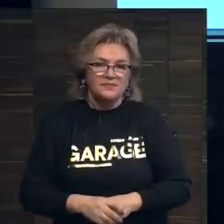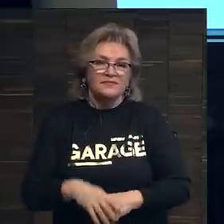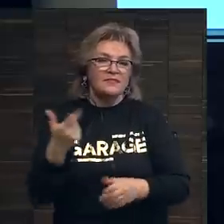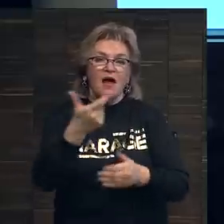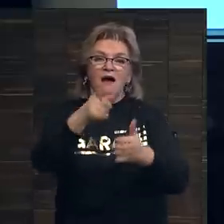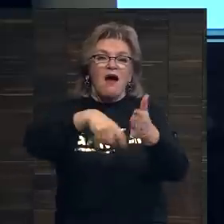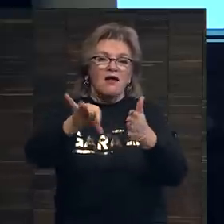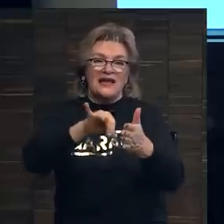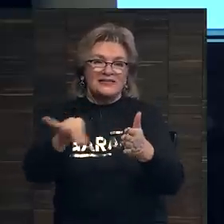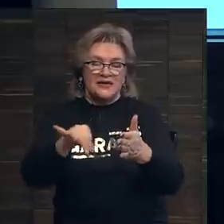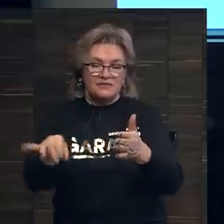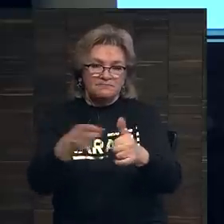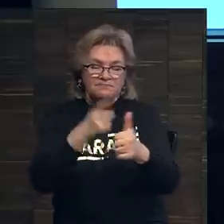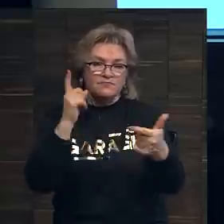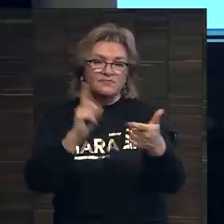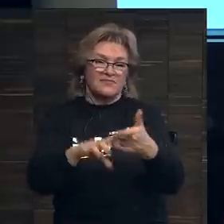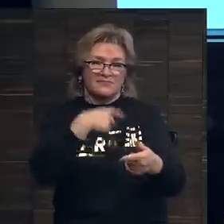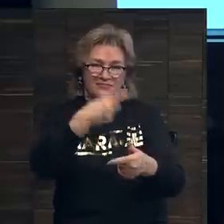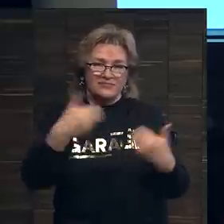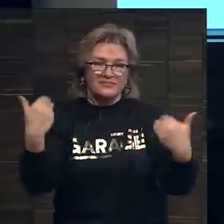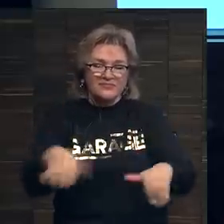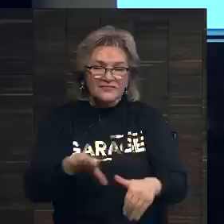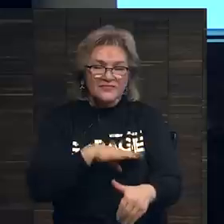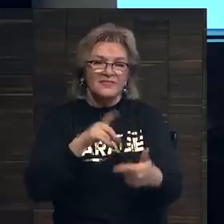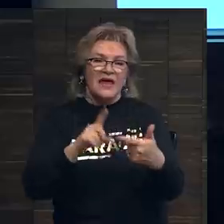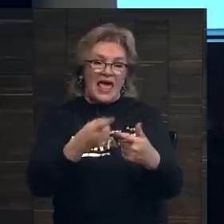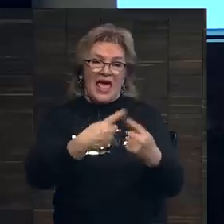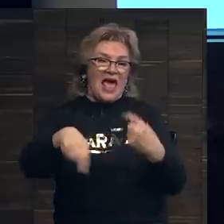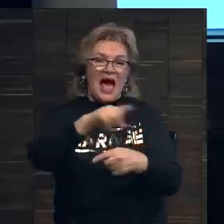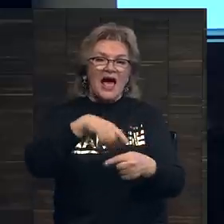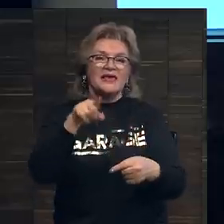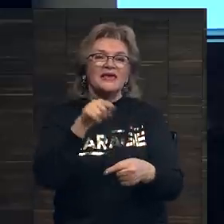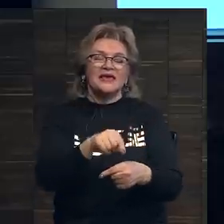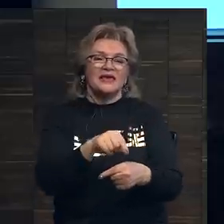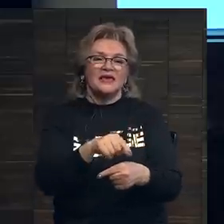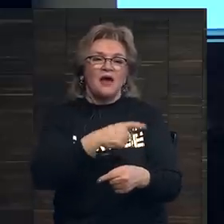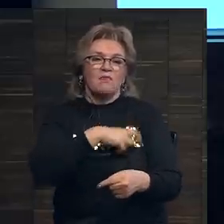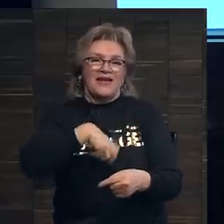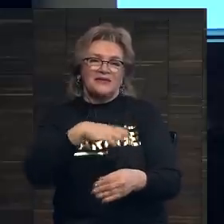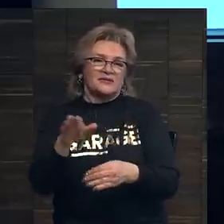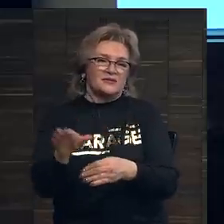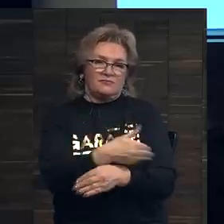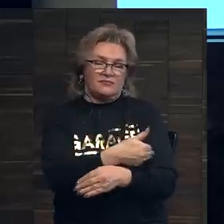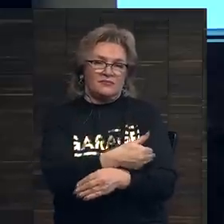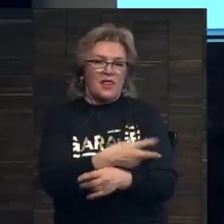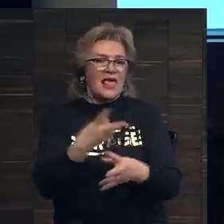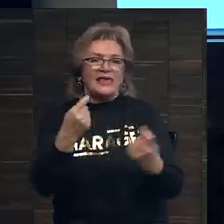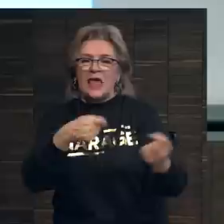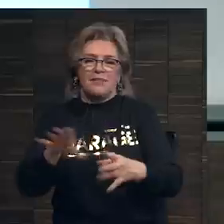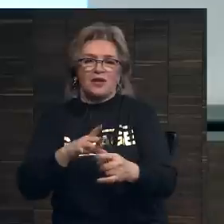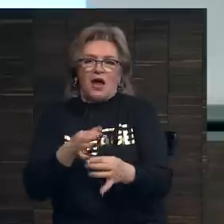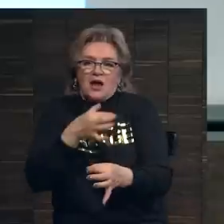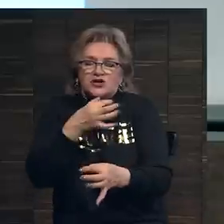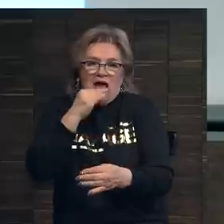Гарантии, о которых я уже говорил, они снимают риск непродажи